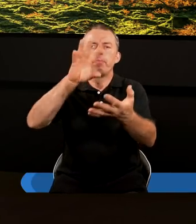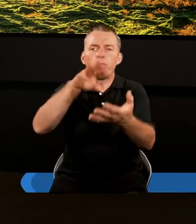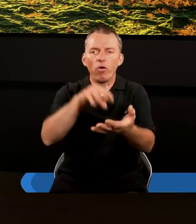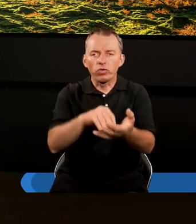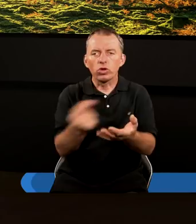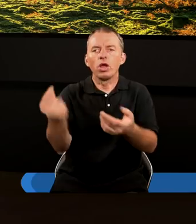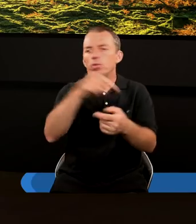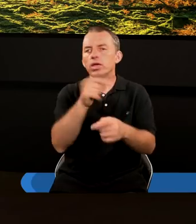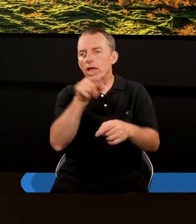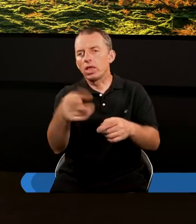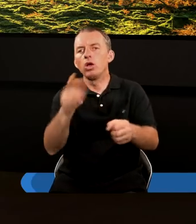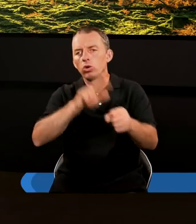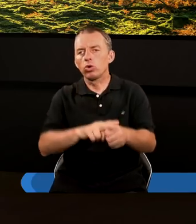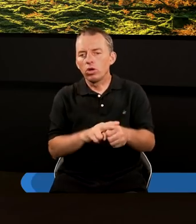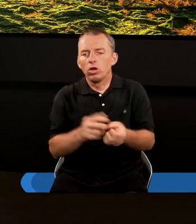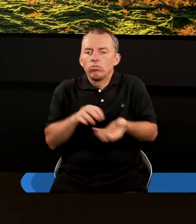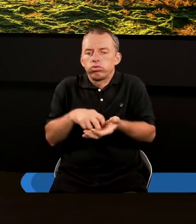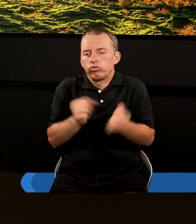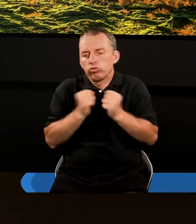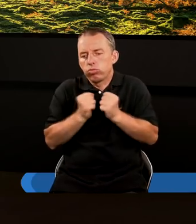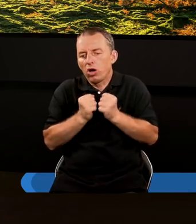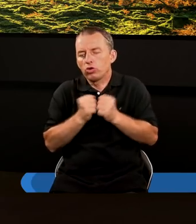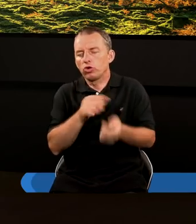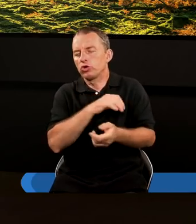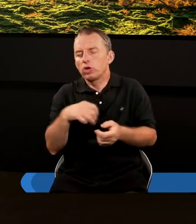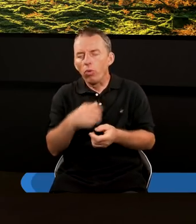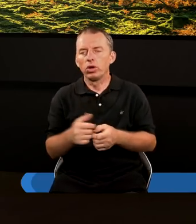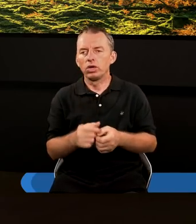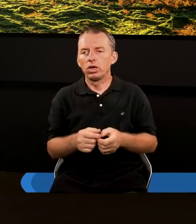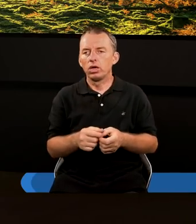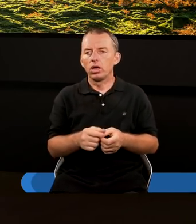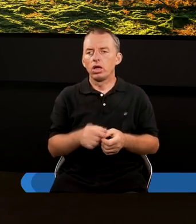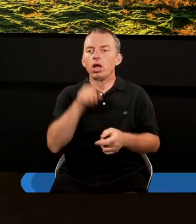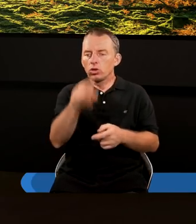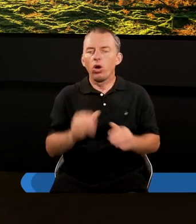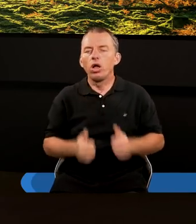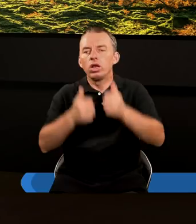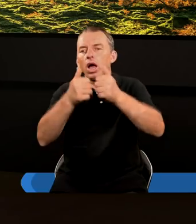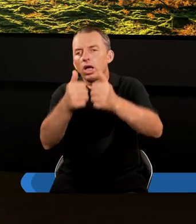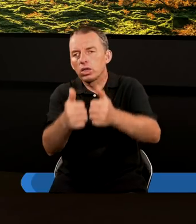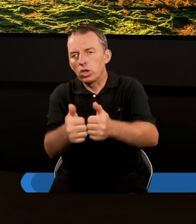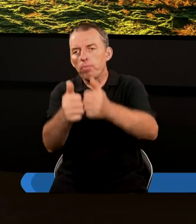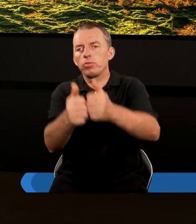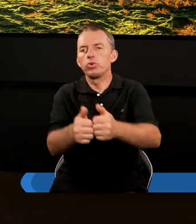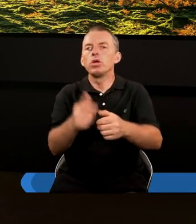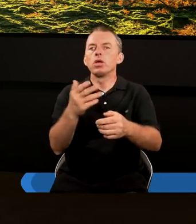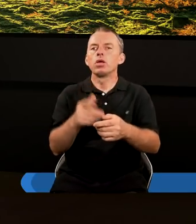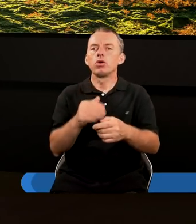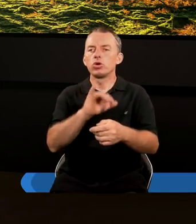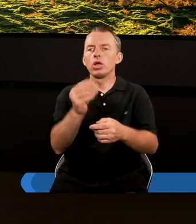przyjścia, a nie tych, którzy będą trwożyć się, prawda, że to następuje, że to nastąpi.